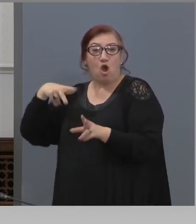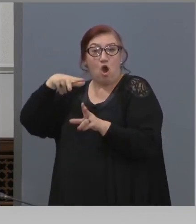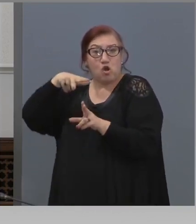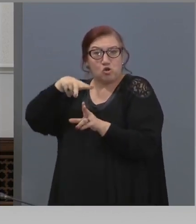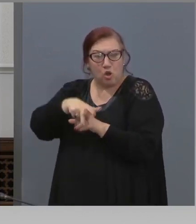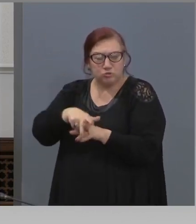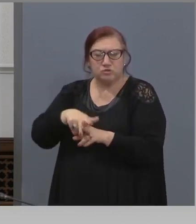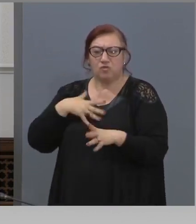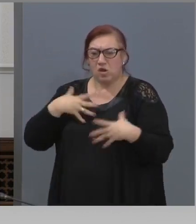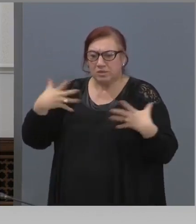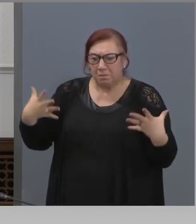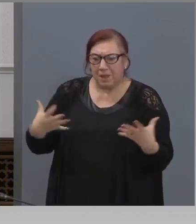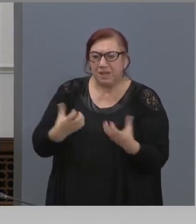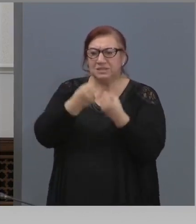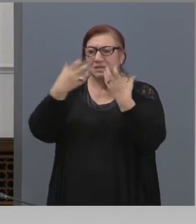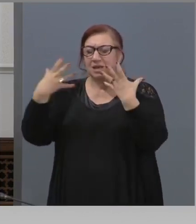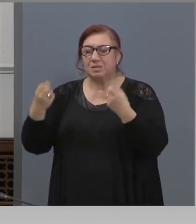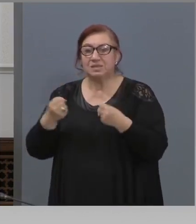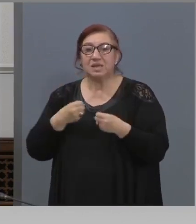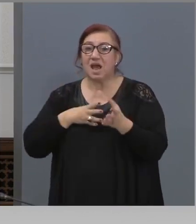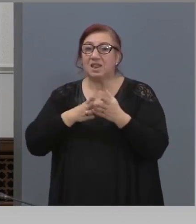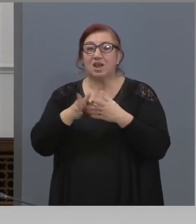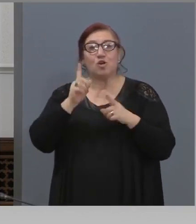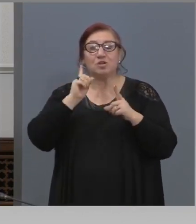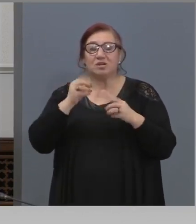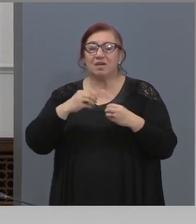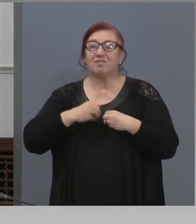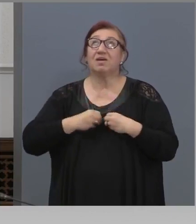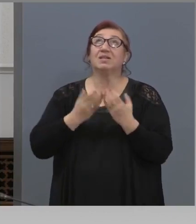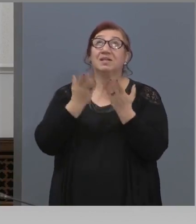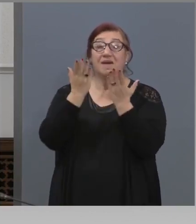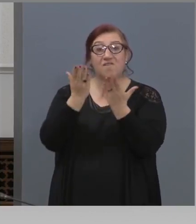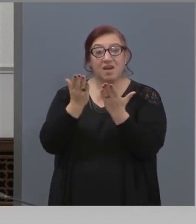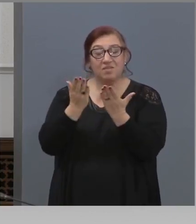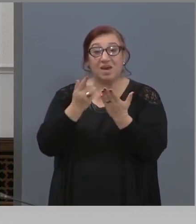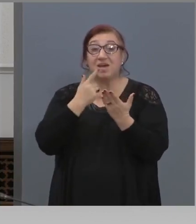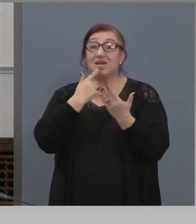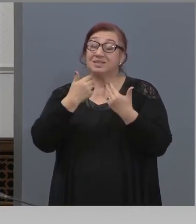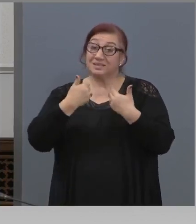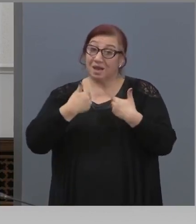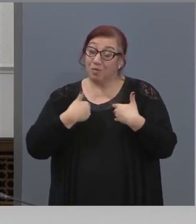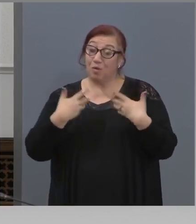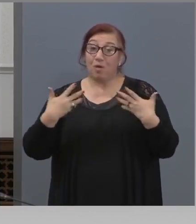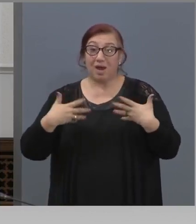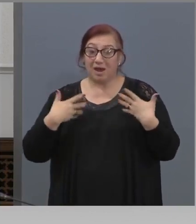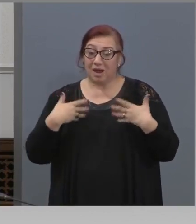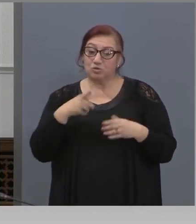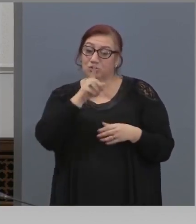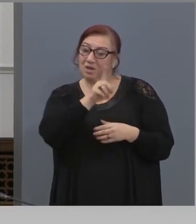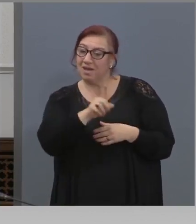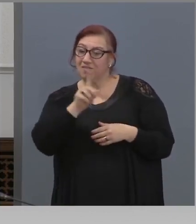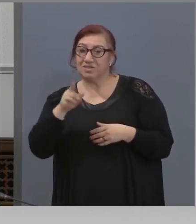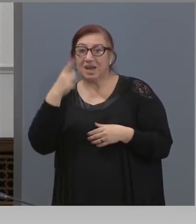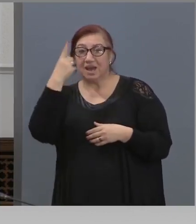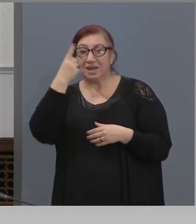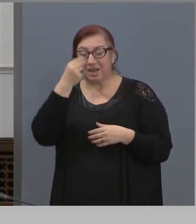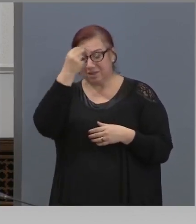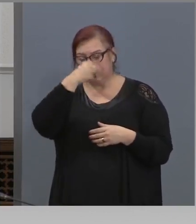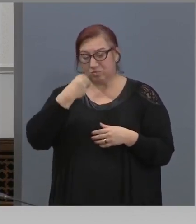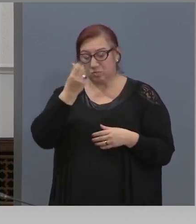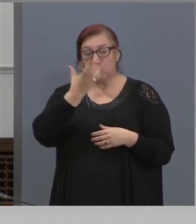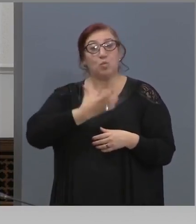уплъванието и силата на народа е много важен и за моя радост, всеки един от владиката пое